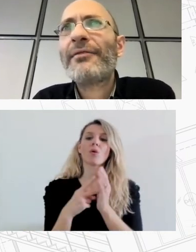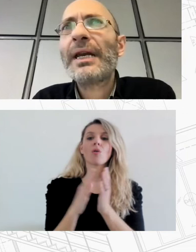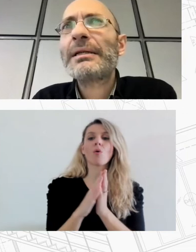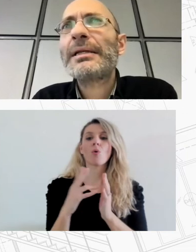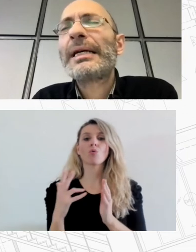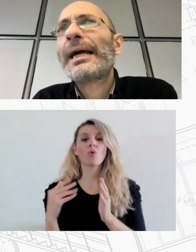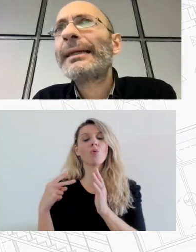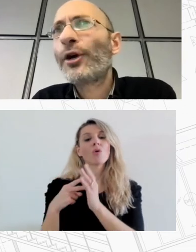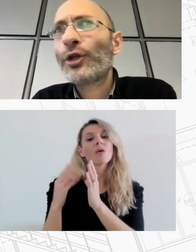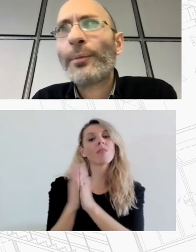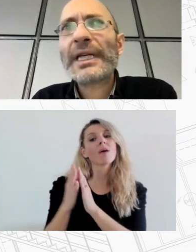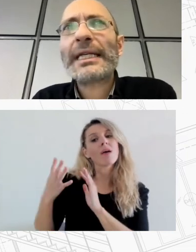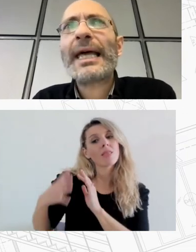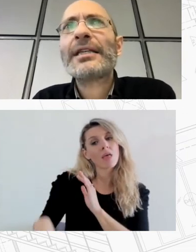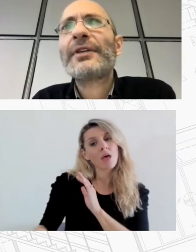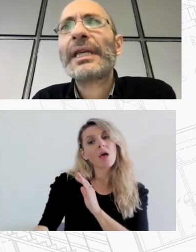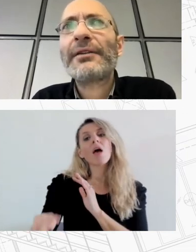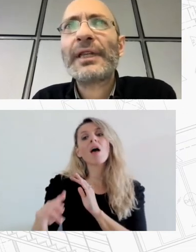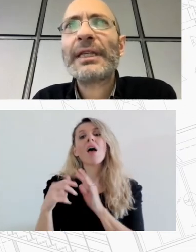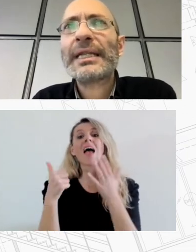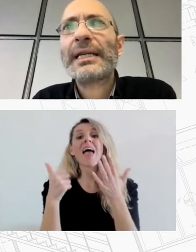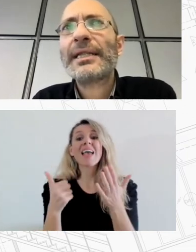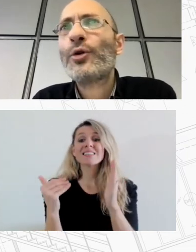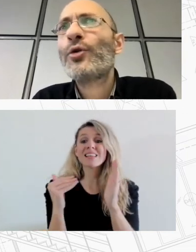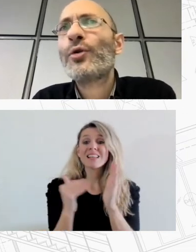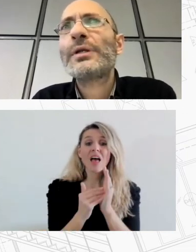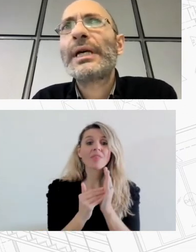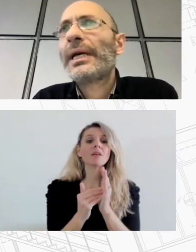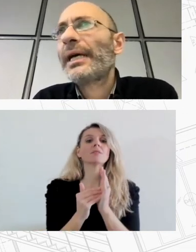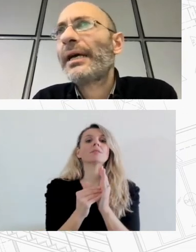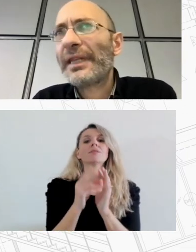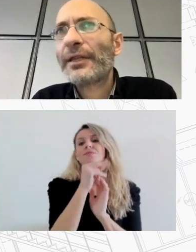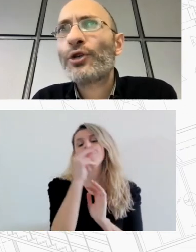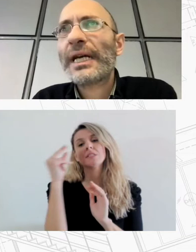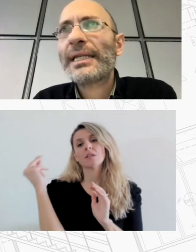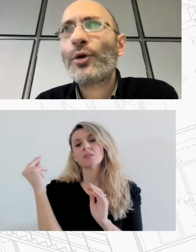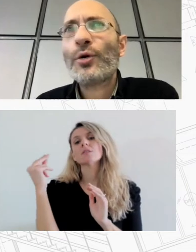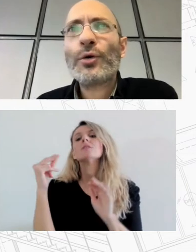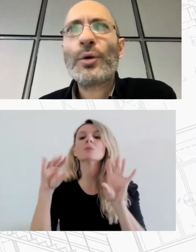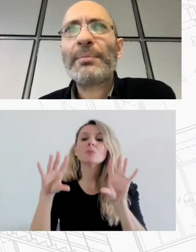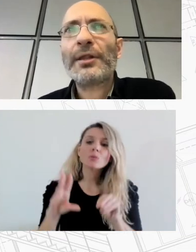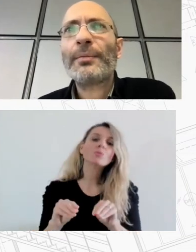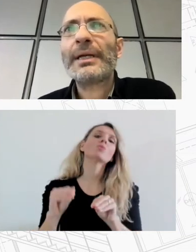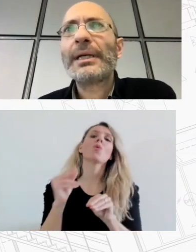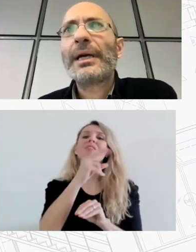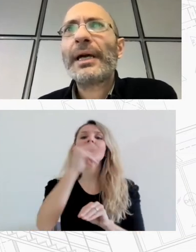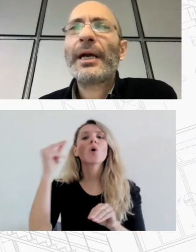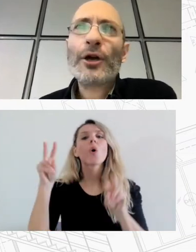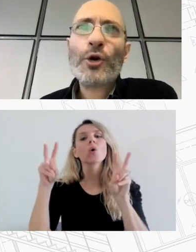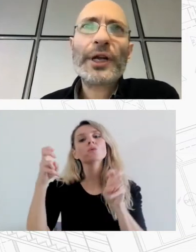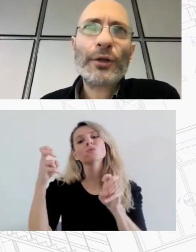λάμβαναν κάτι λιγότερο από 6.000 φοιτητές και φοιτητήτρια στεγαστικό επίδομα